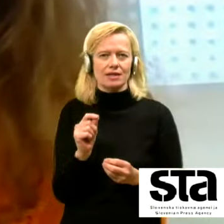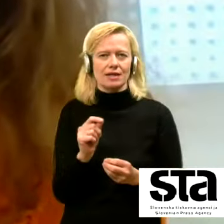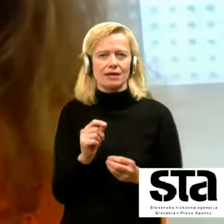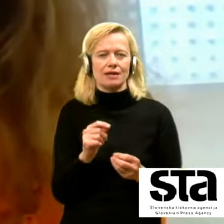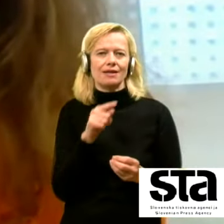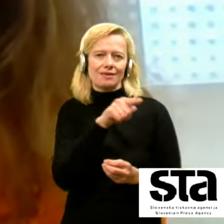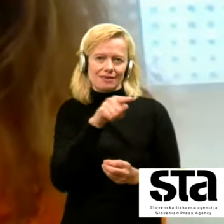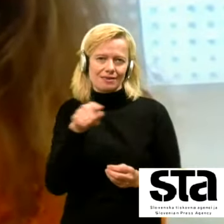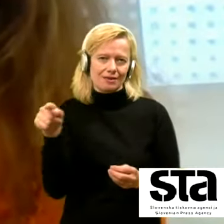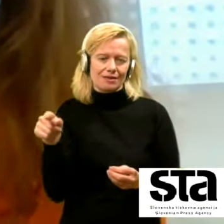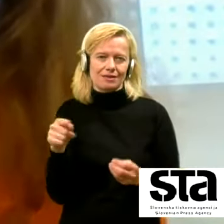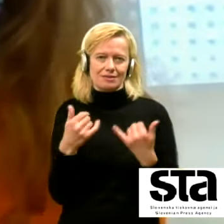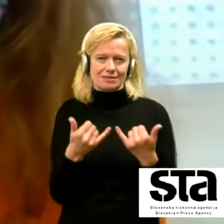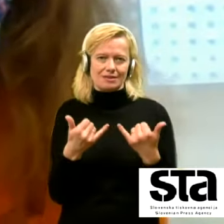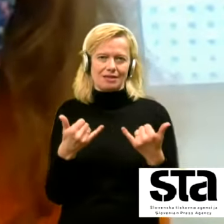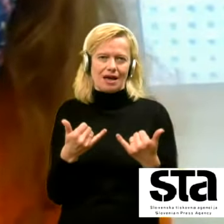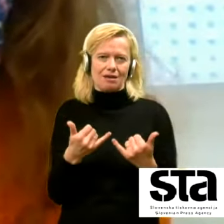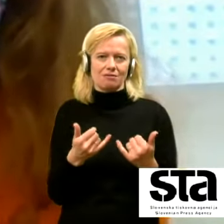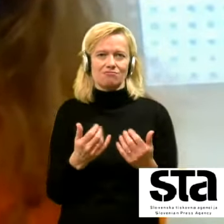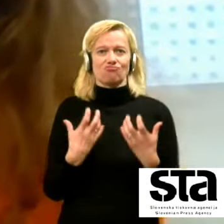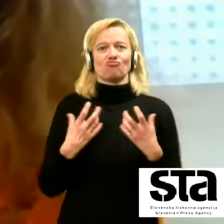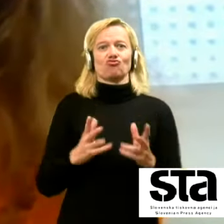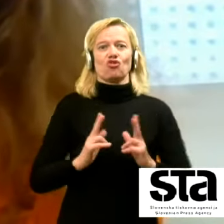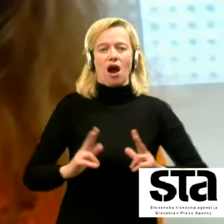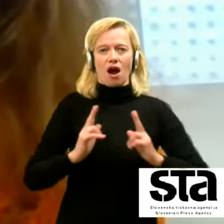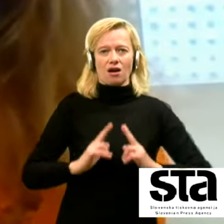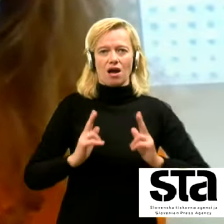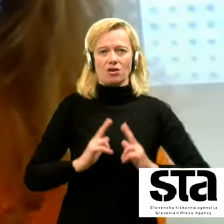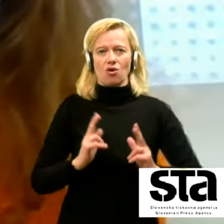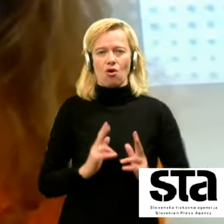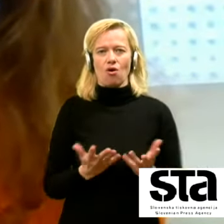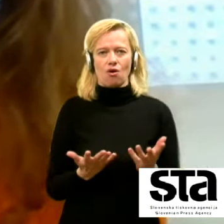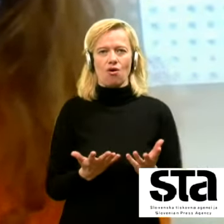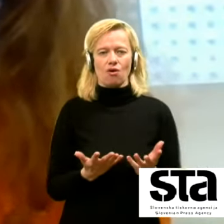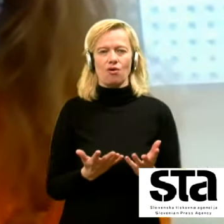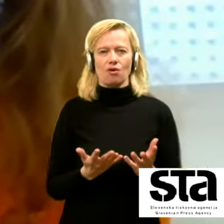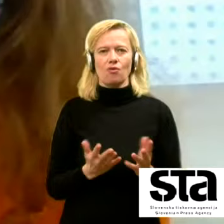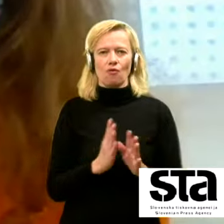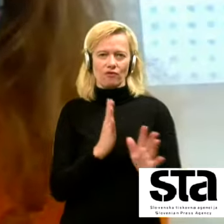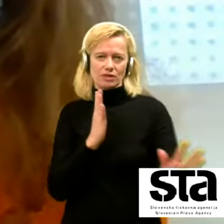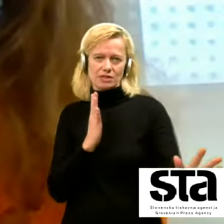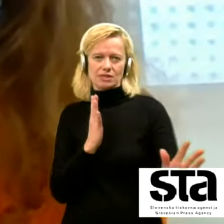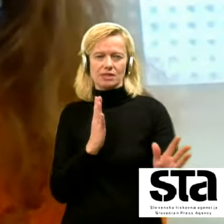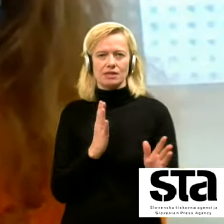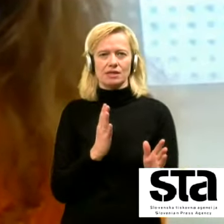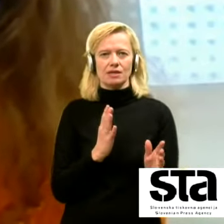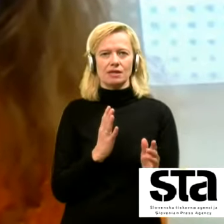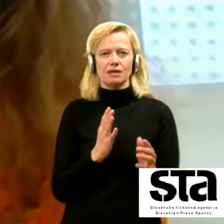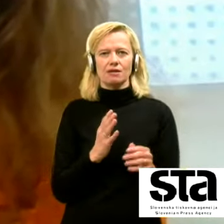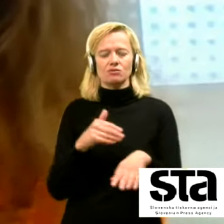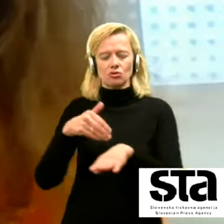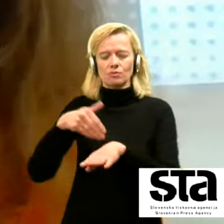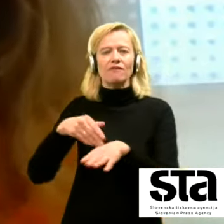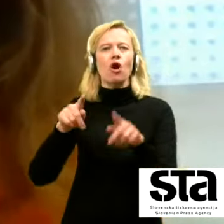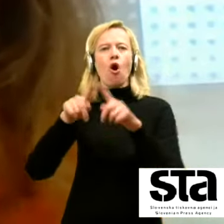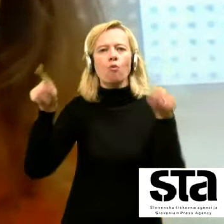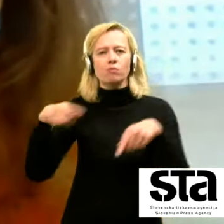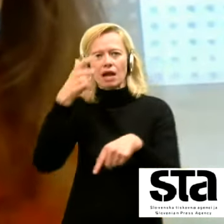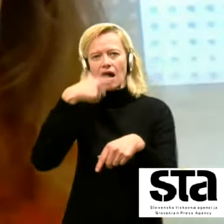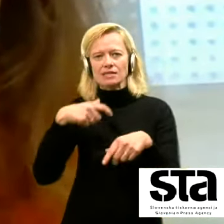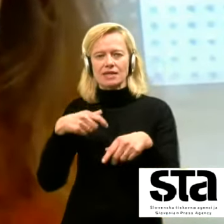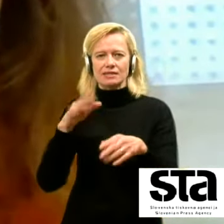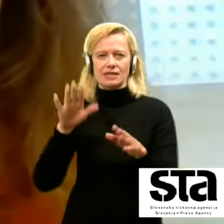zdaj postavili v vrsto da tako rečemo s tem obrazcem na spredni strani na jazaja